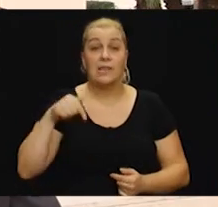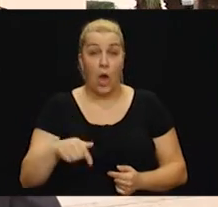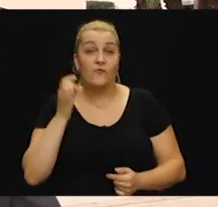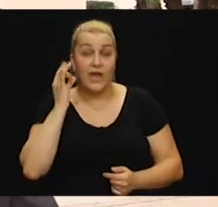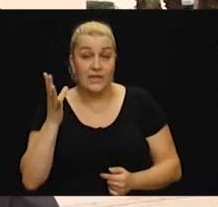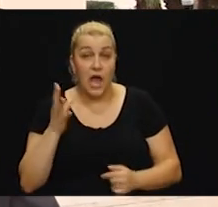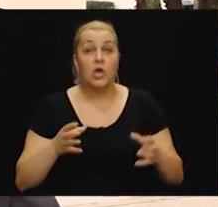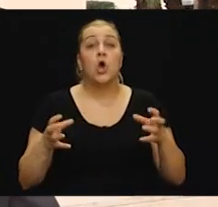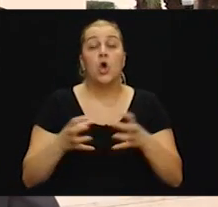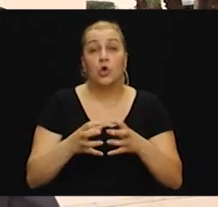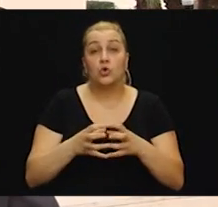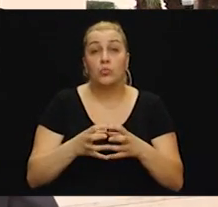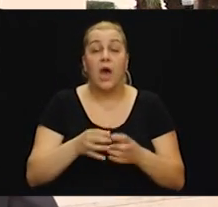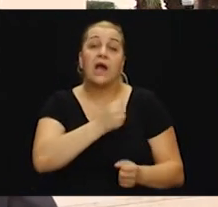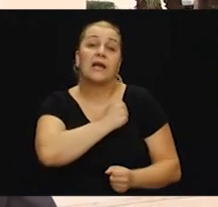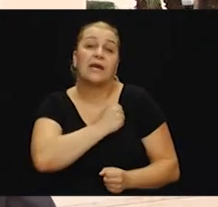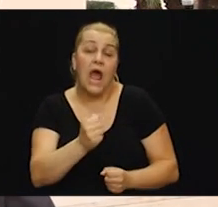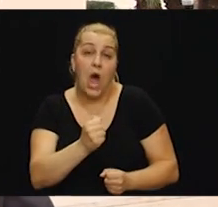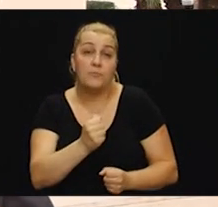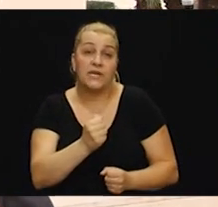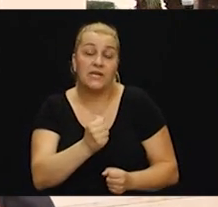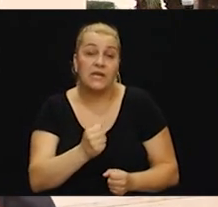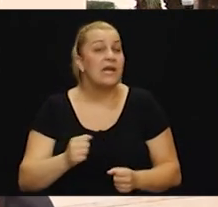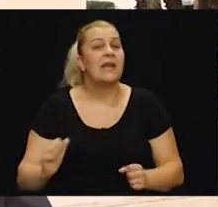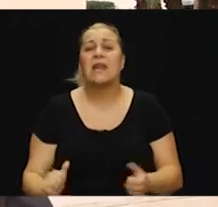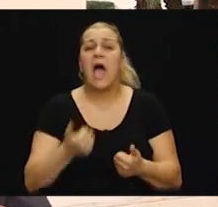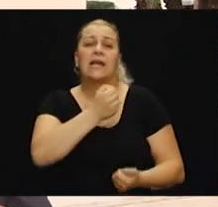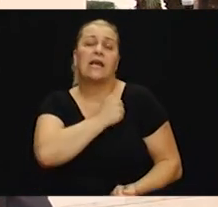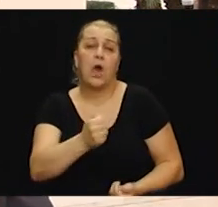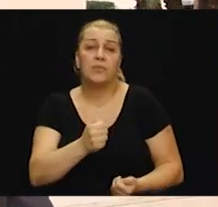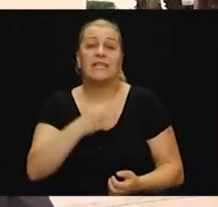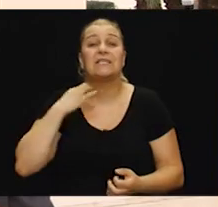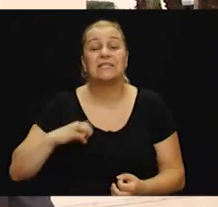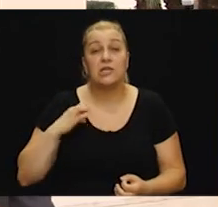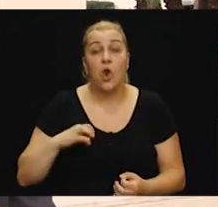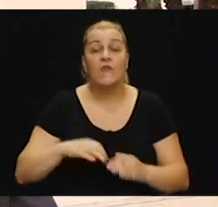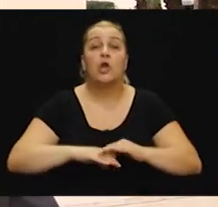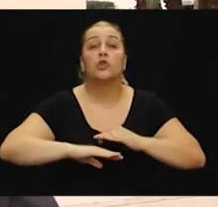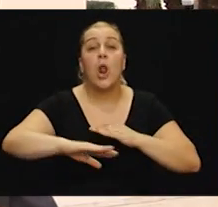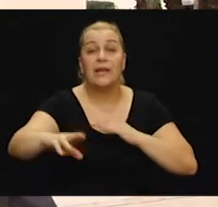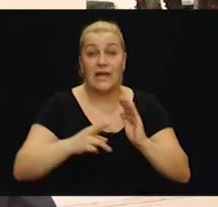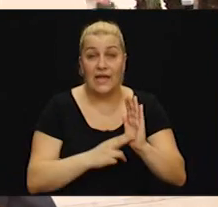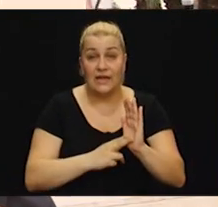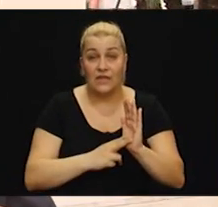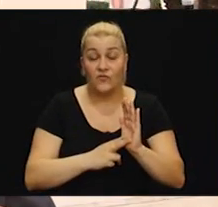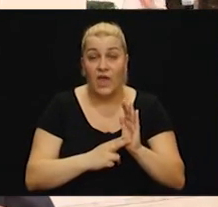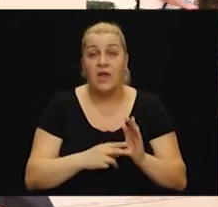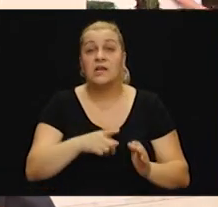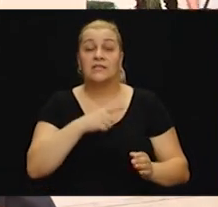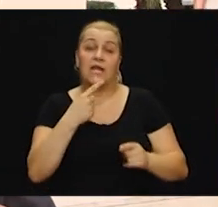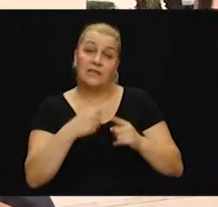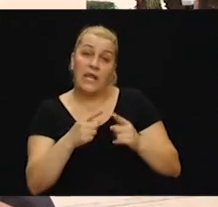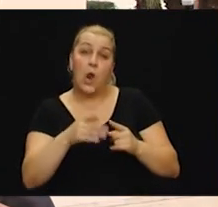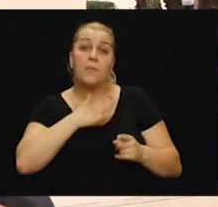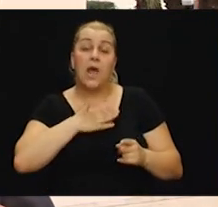grupa hrabrih, ja bih kazao najhrabrijih sinova Doline Neretve sa dijelom nama iz